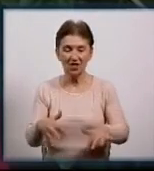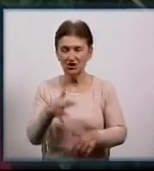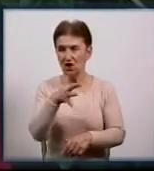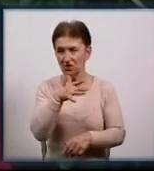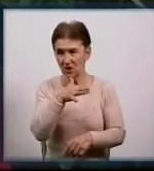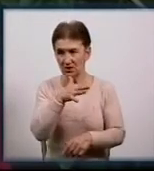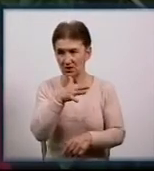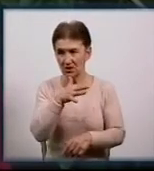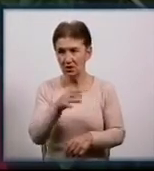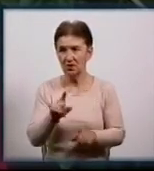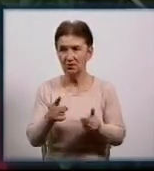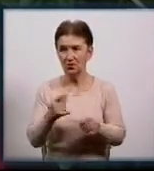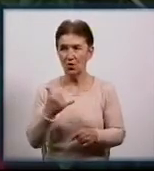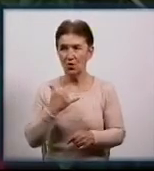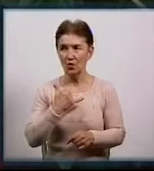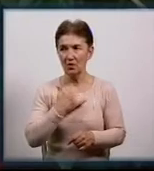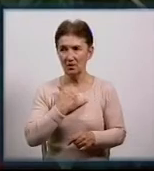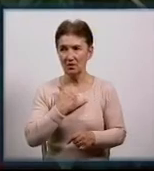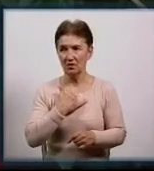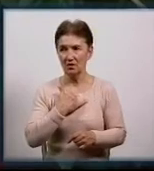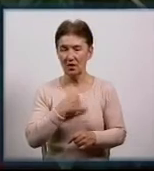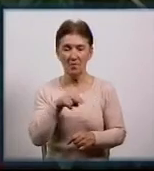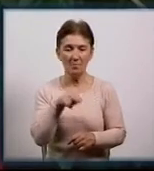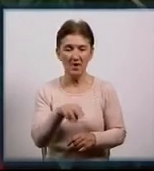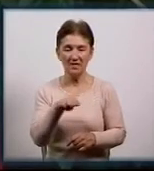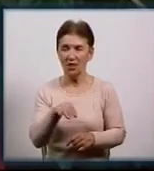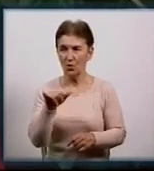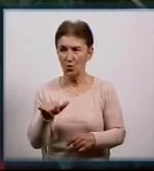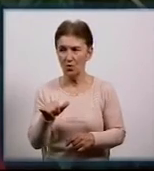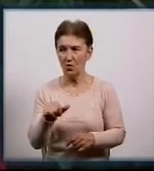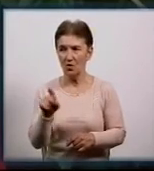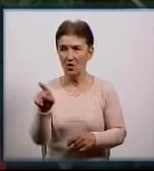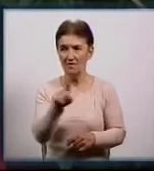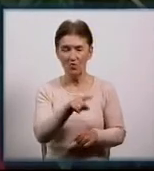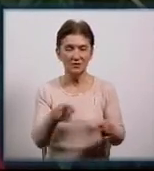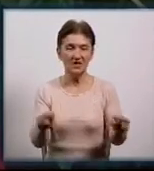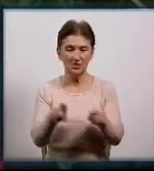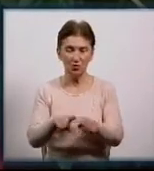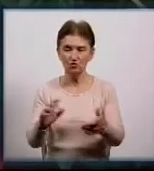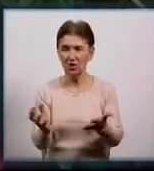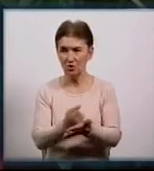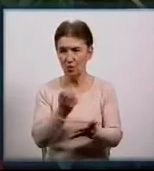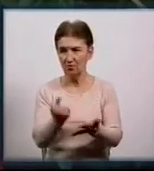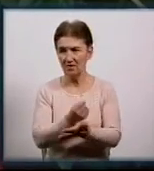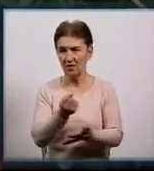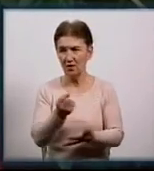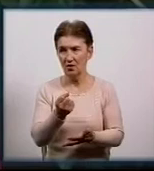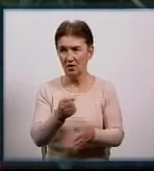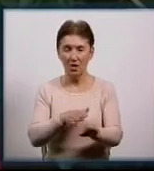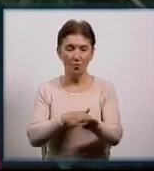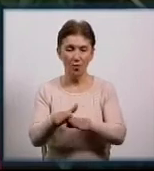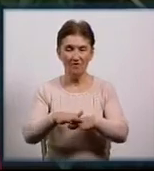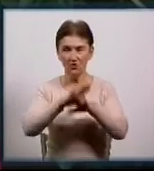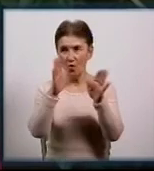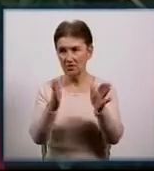що в наших професійних ліцеях вони також здобувають повну загальну